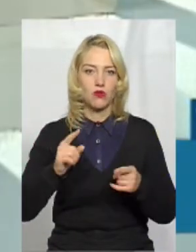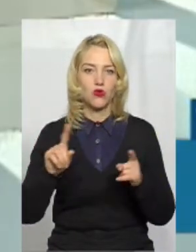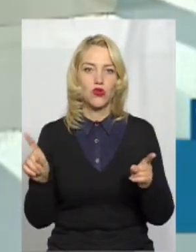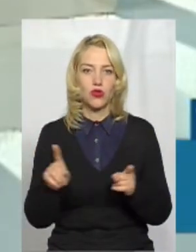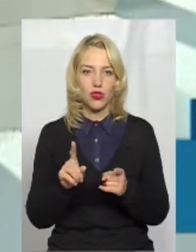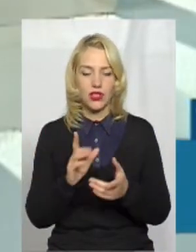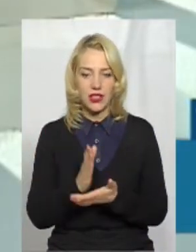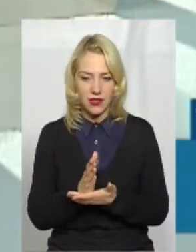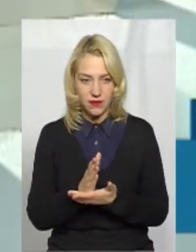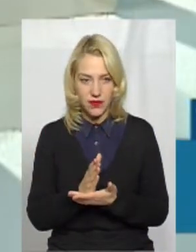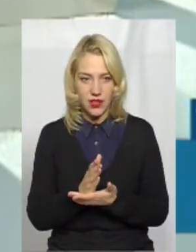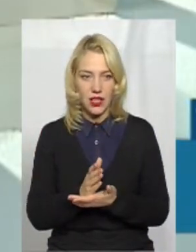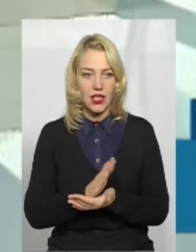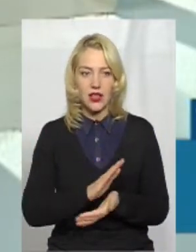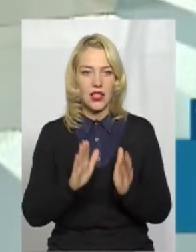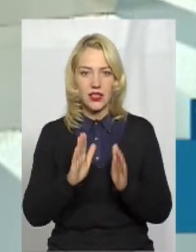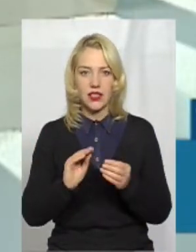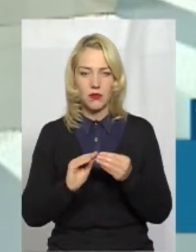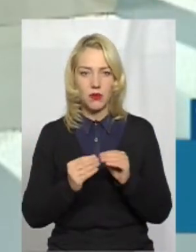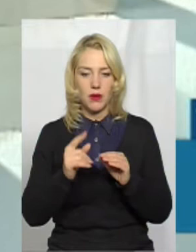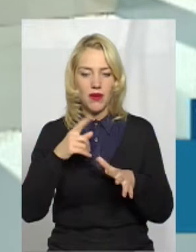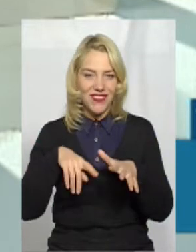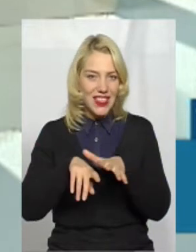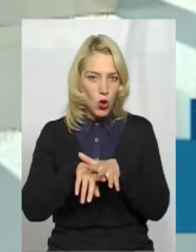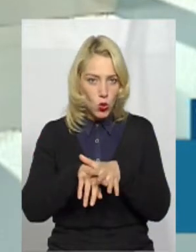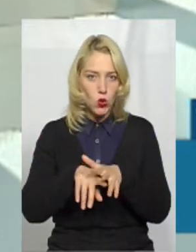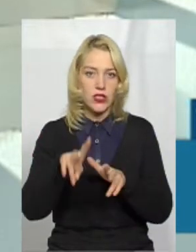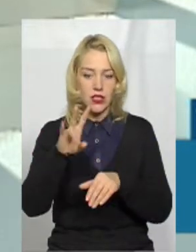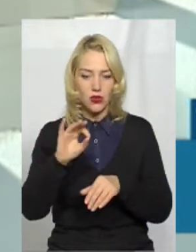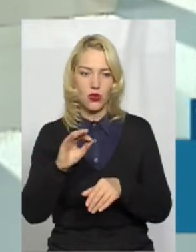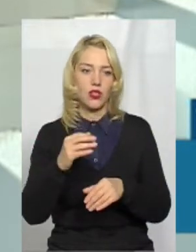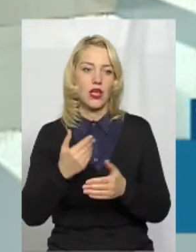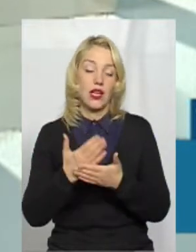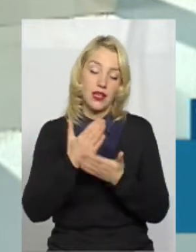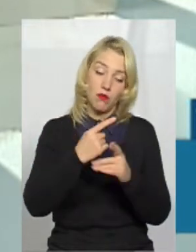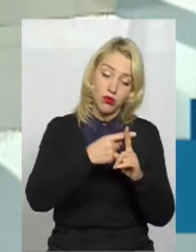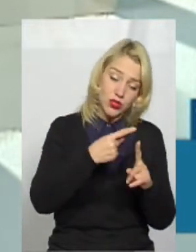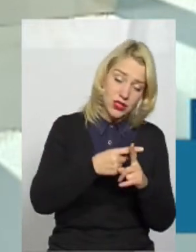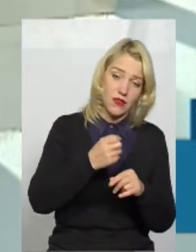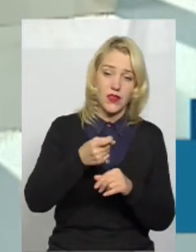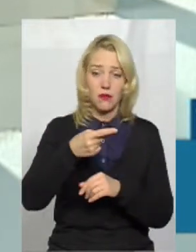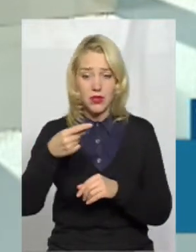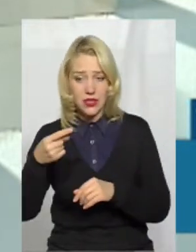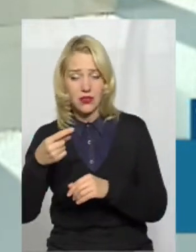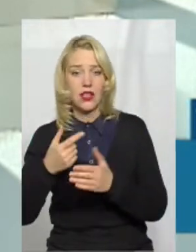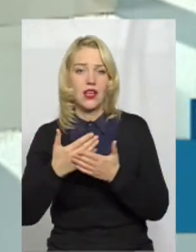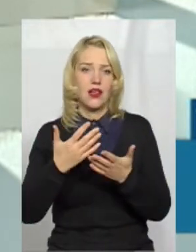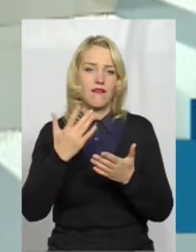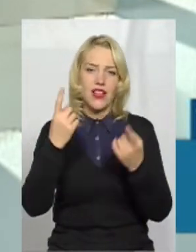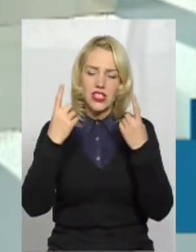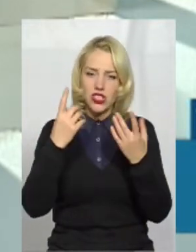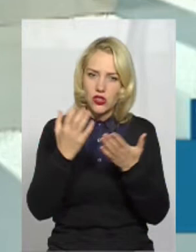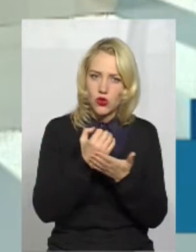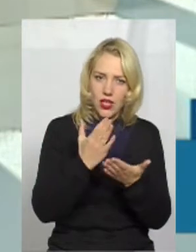є, чому не тільки проблеми в інклюзії, і позитивний досвід, величезні досягнення. Але є,